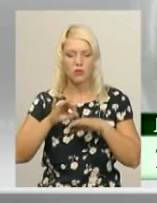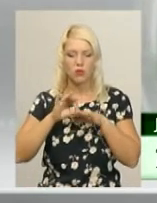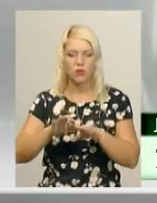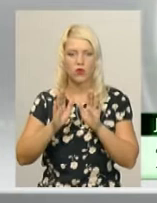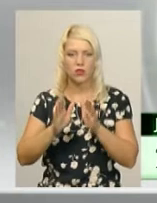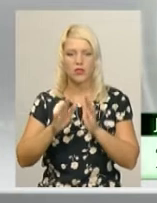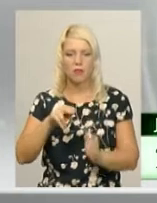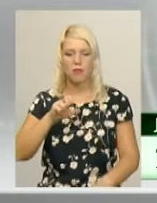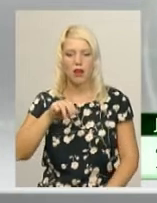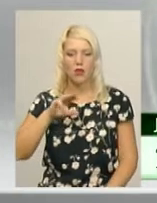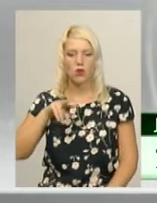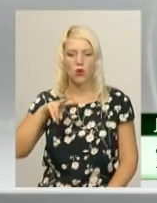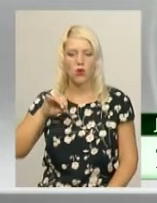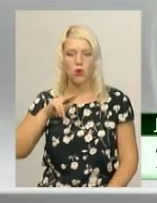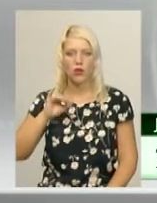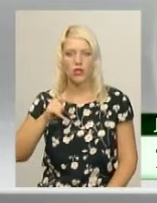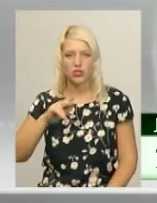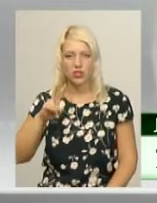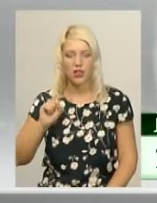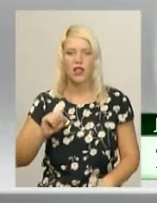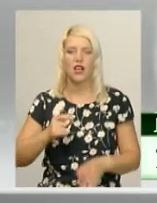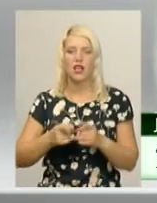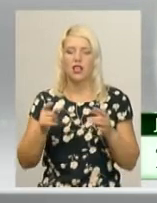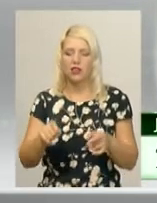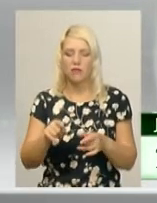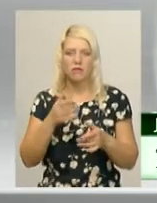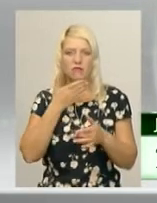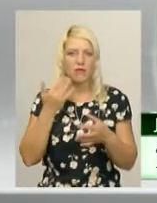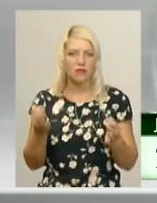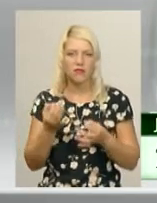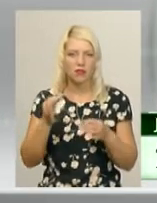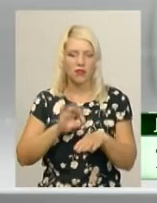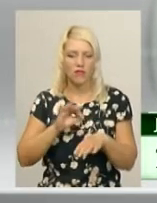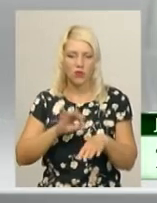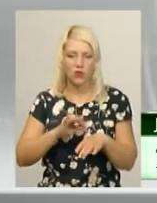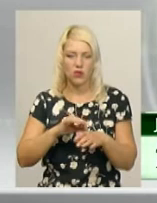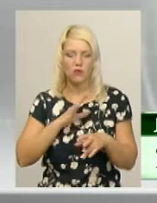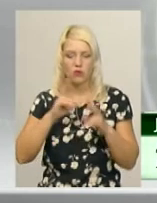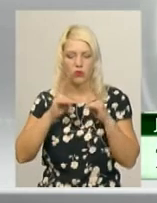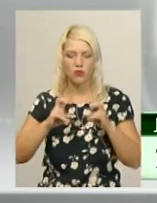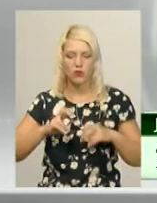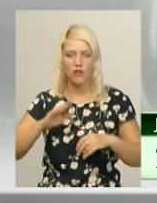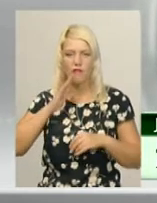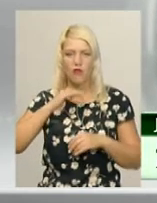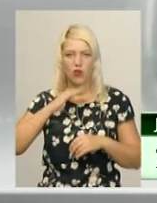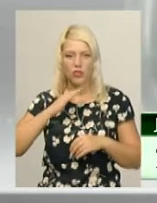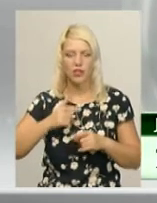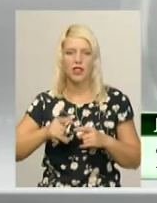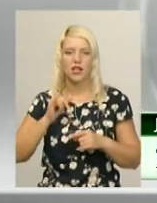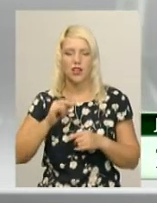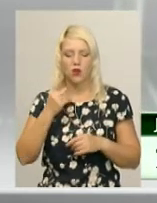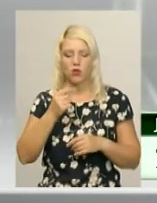патологічні дослідження. Будників, хвороб там не виявлено ніяких. Проводили дослідження води, одну пробу